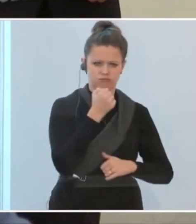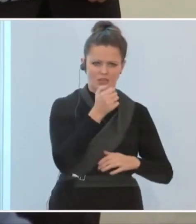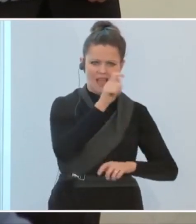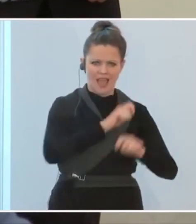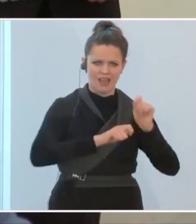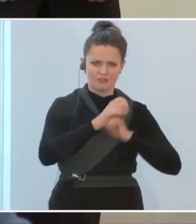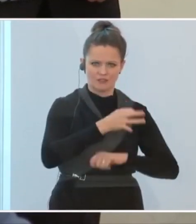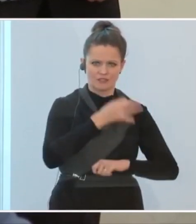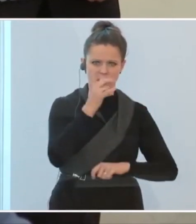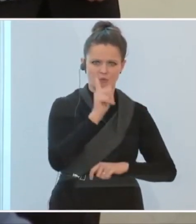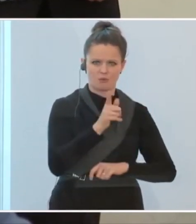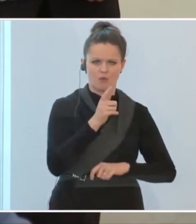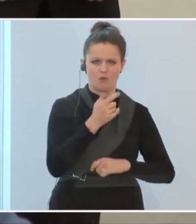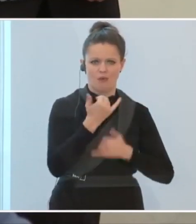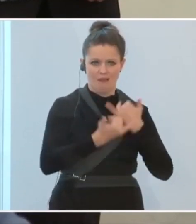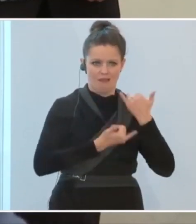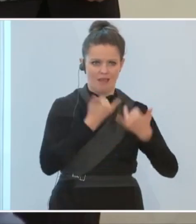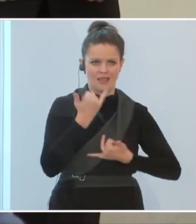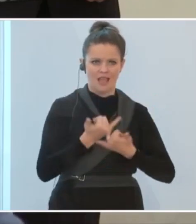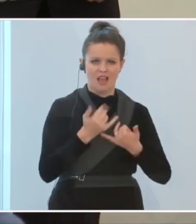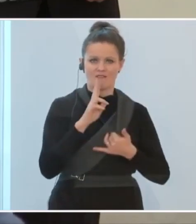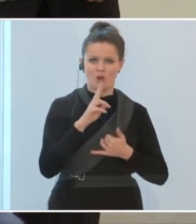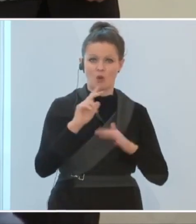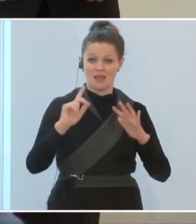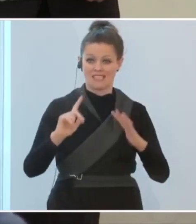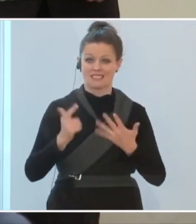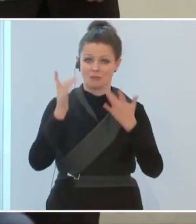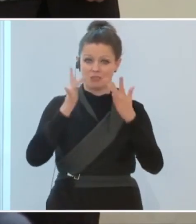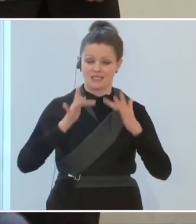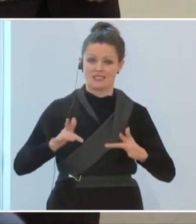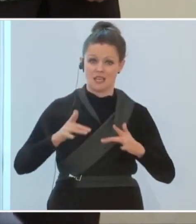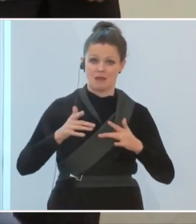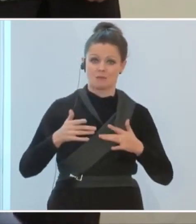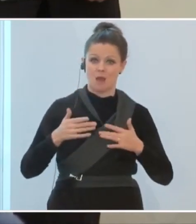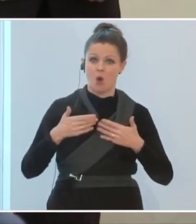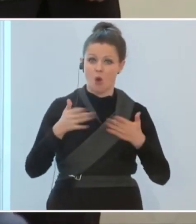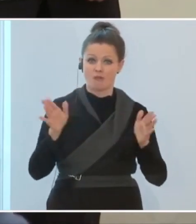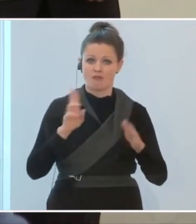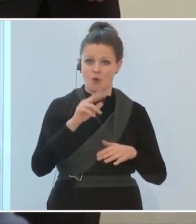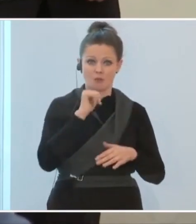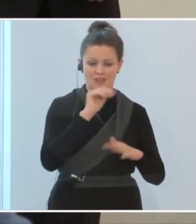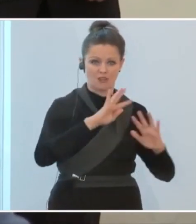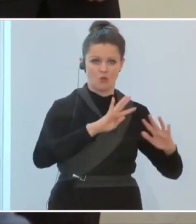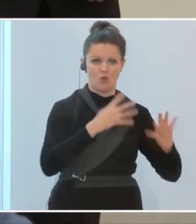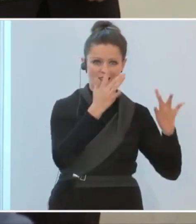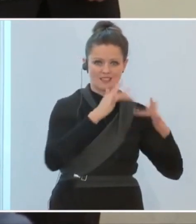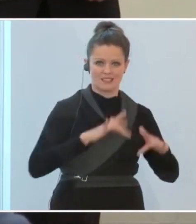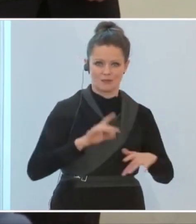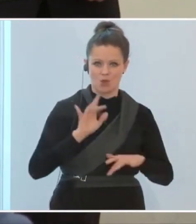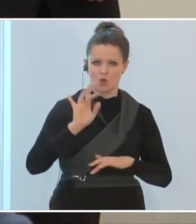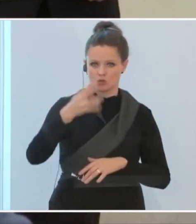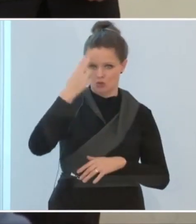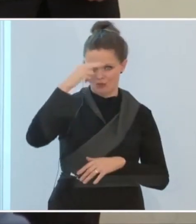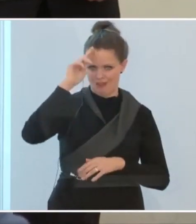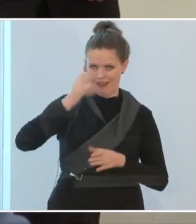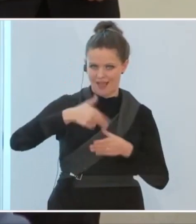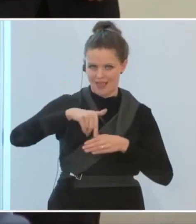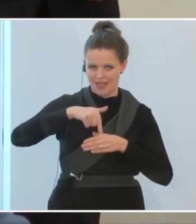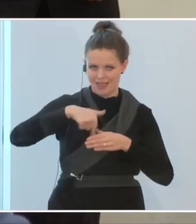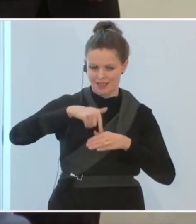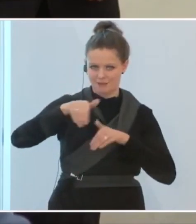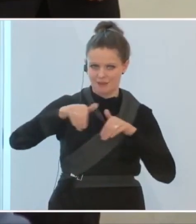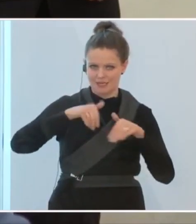Jahres. Warum schon die Öffnung des Handels am 7. und nicht erst am 9. Dezember. Und an den Herrn Innenminister. Der Herr